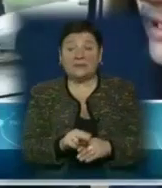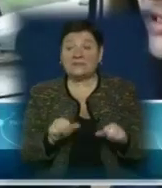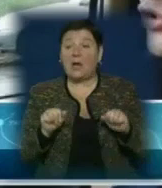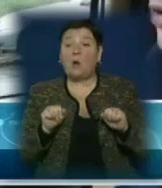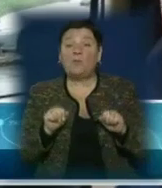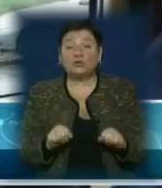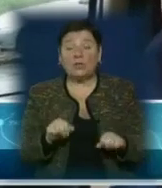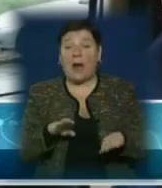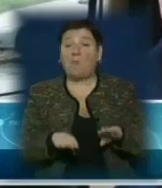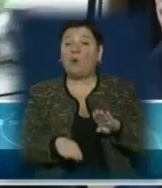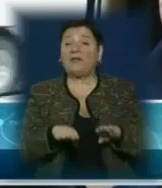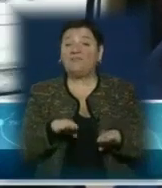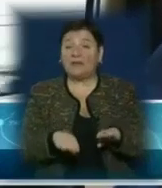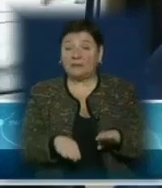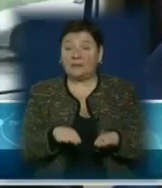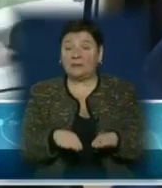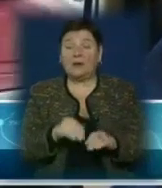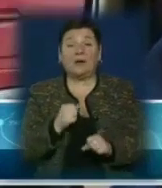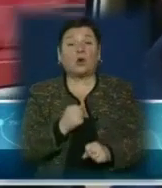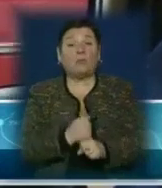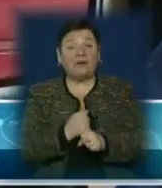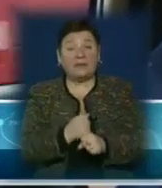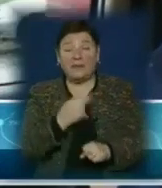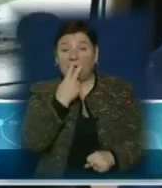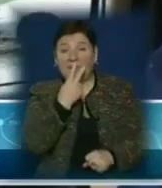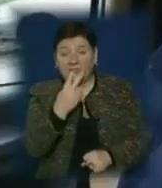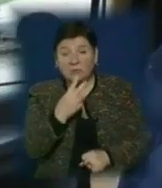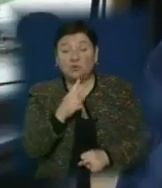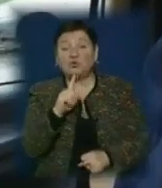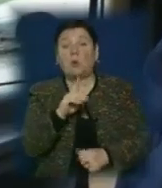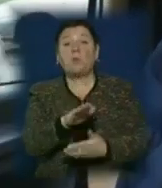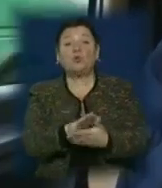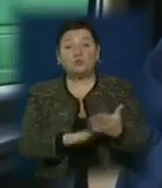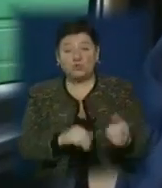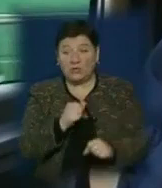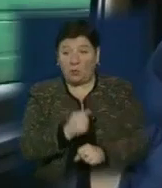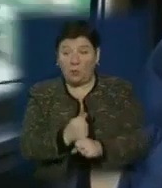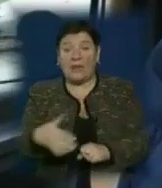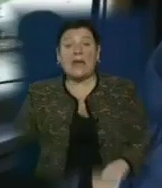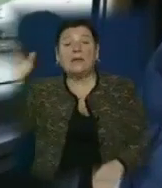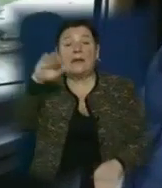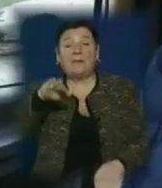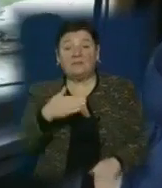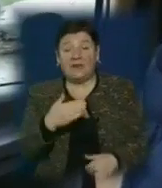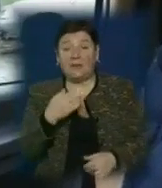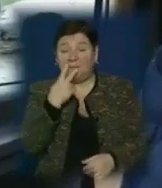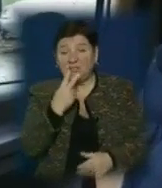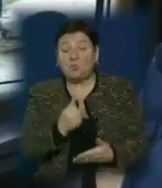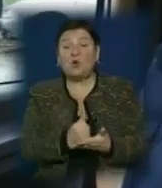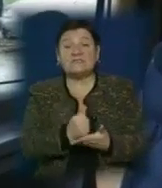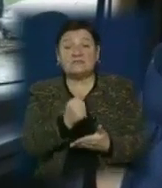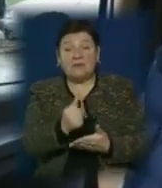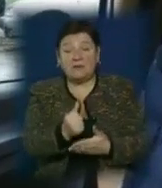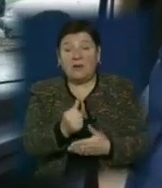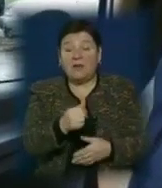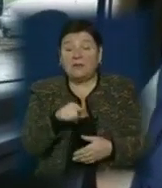порівняти, що зробили це і бачимо, далі роблять це. На Торонському перевалі вже бачимо здвиги, тому що там взагалі